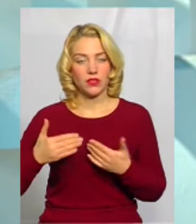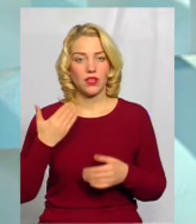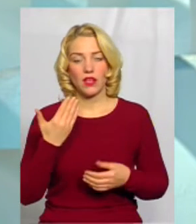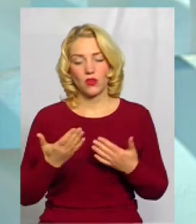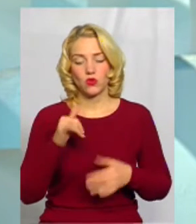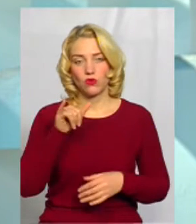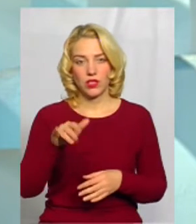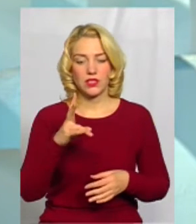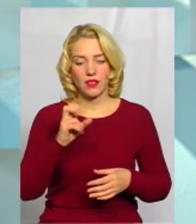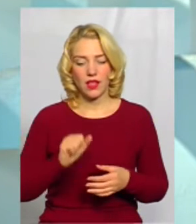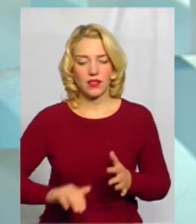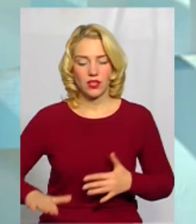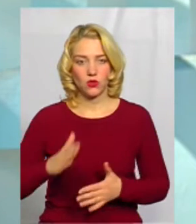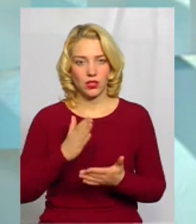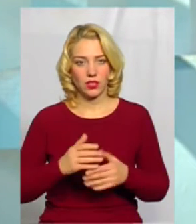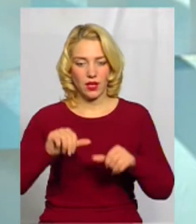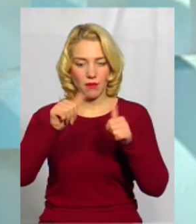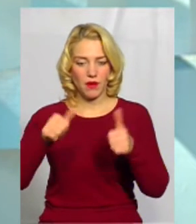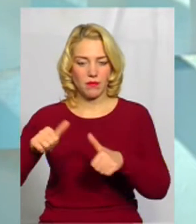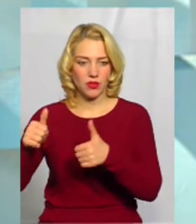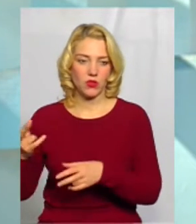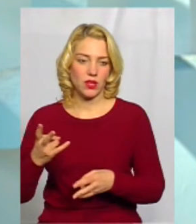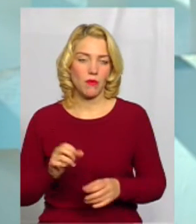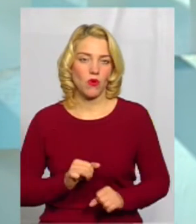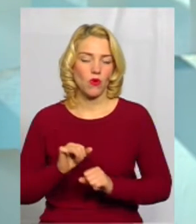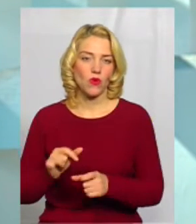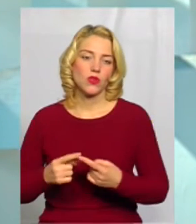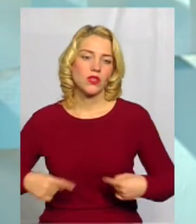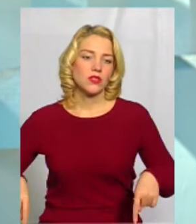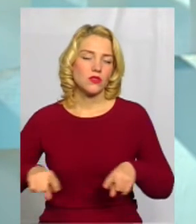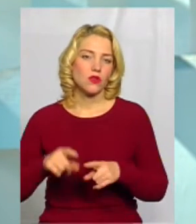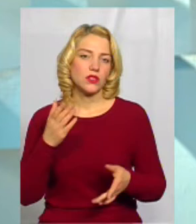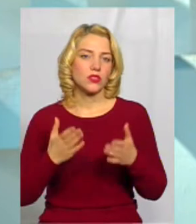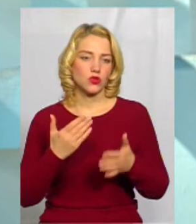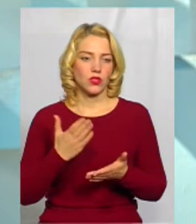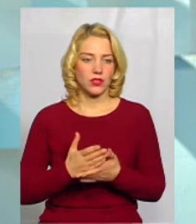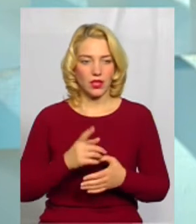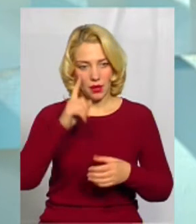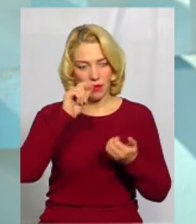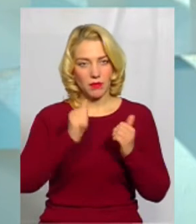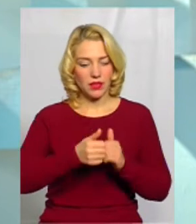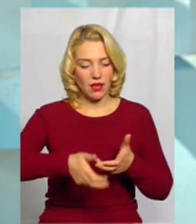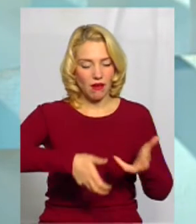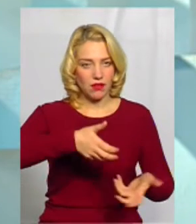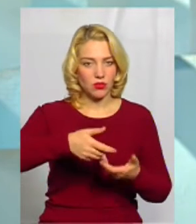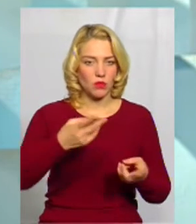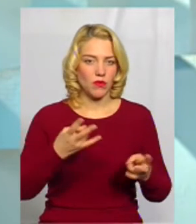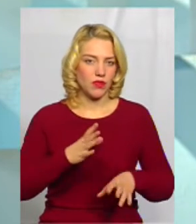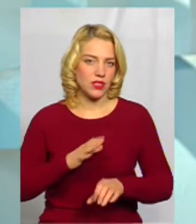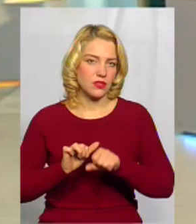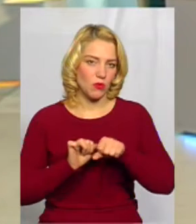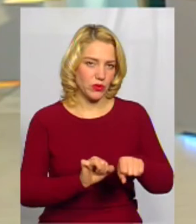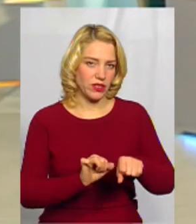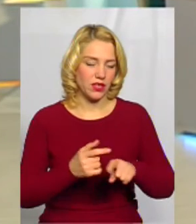у вас на території є пам'ятки, вони повинні мати охоронні зони. Якщо у вас є пам'ятки археології, вони теж повинні оберігатися.